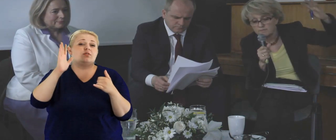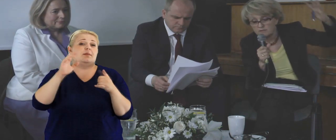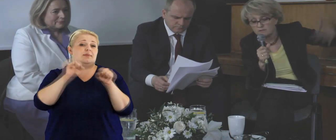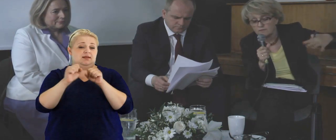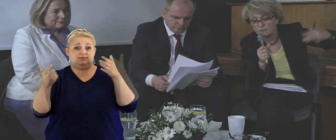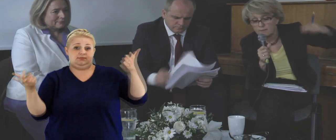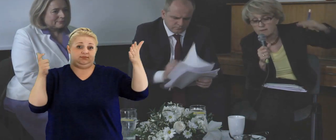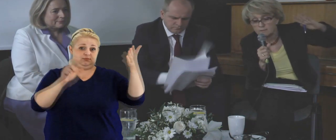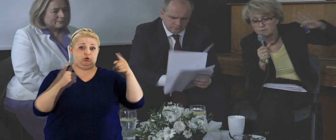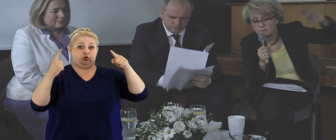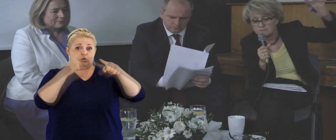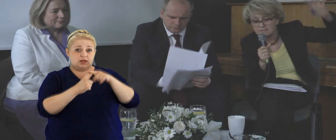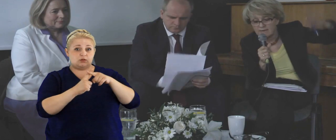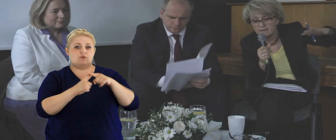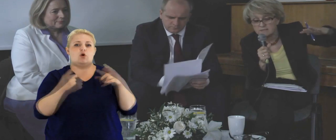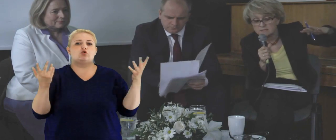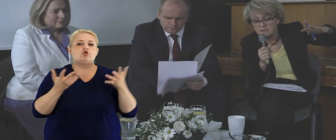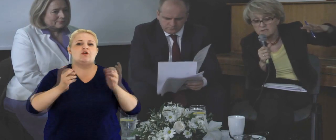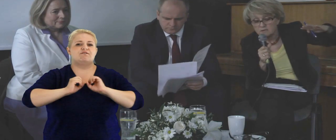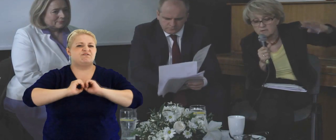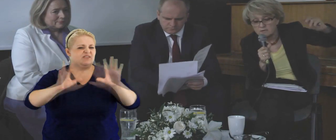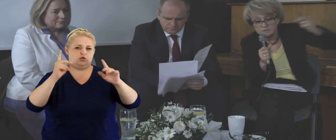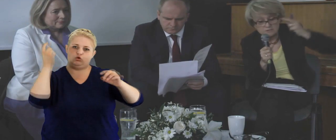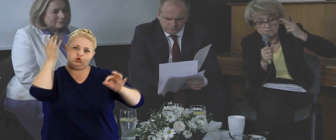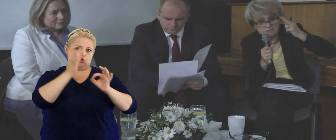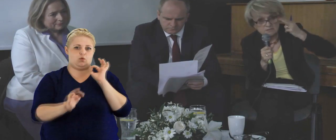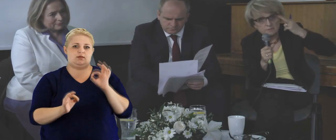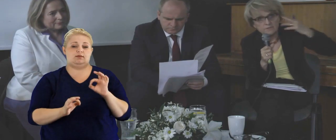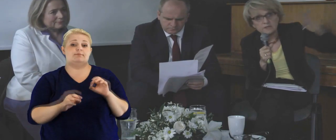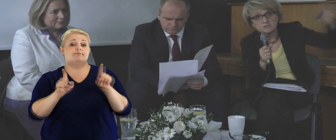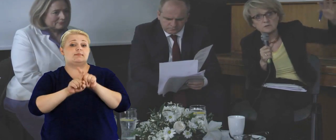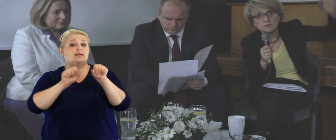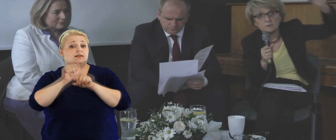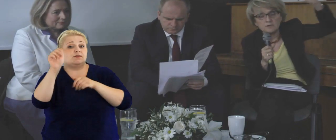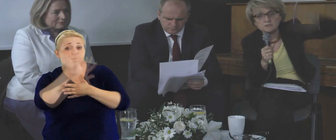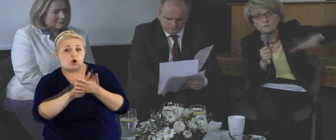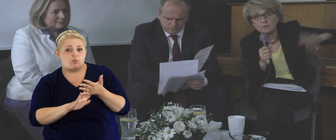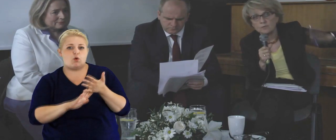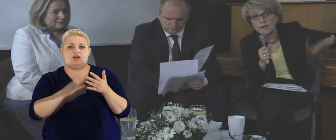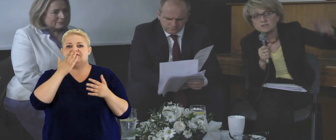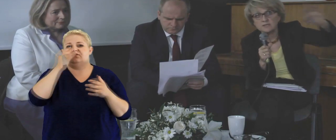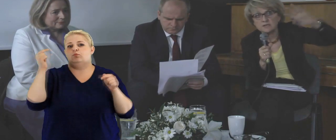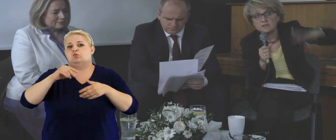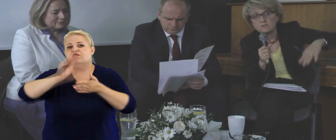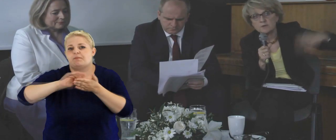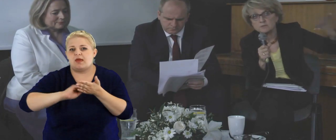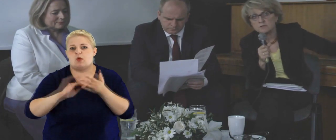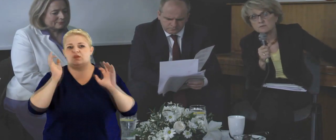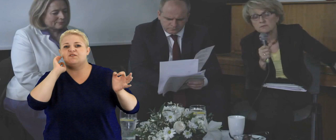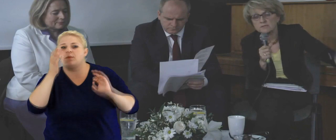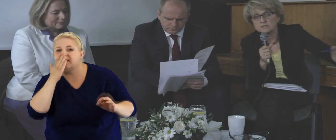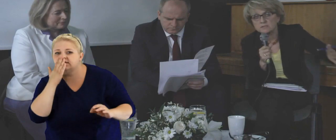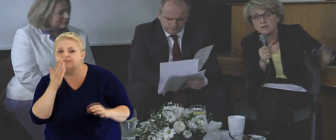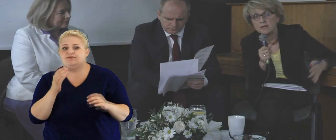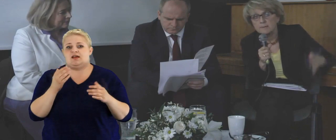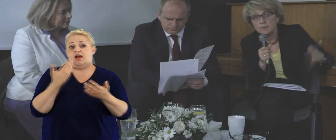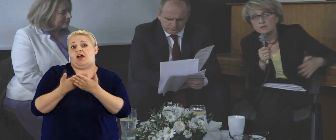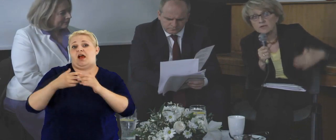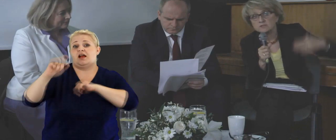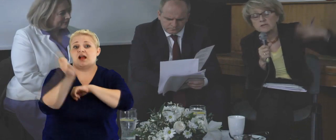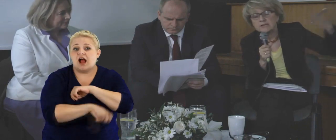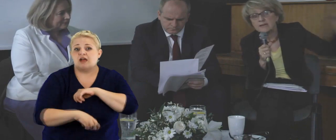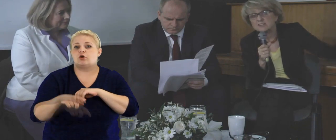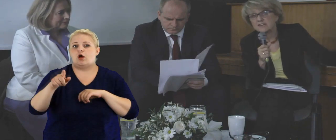i potem w jakich formach i potem jest aneks do tego, gdzie jest wyjaśnione dokładnie są formularze, jak trzeba wypełnić, jaką informację trzeba